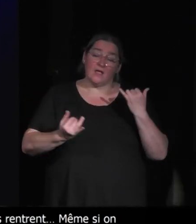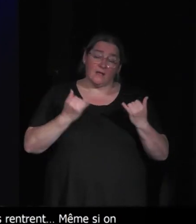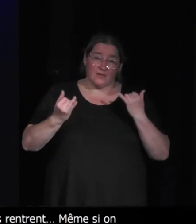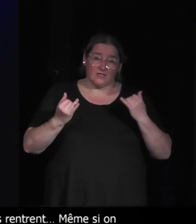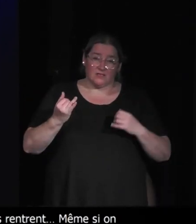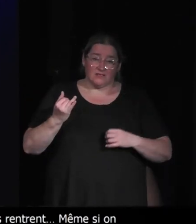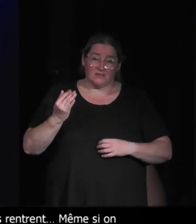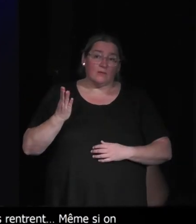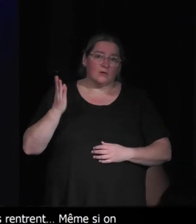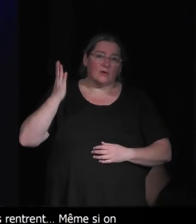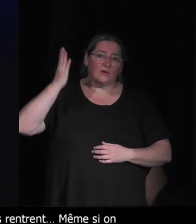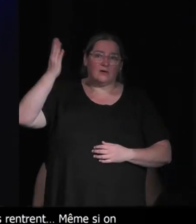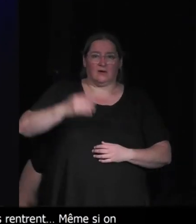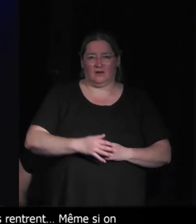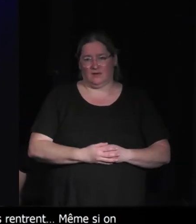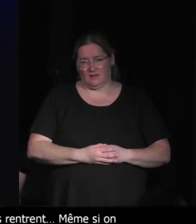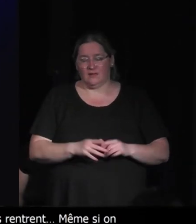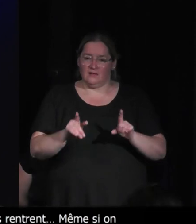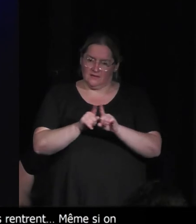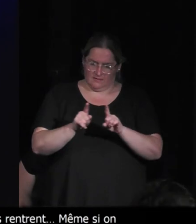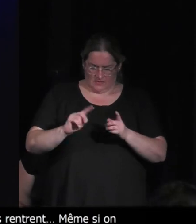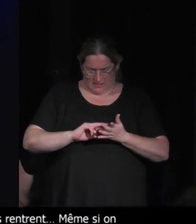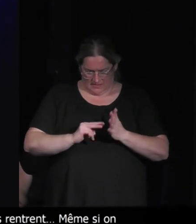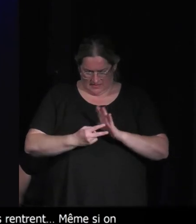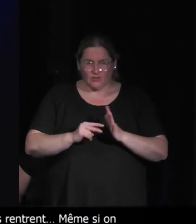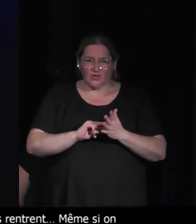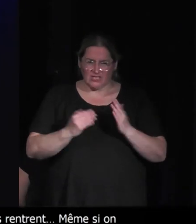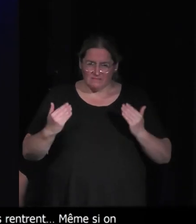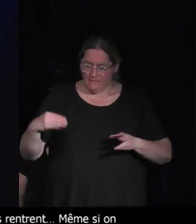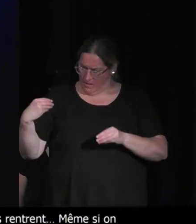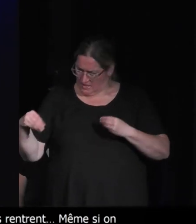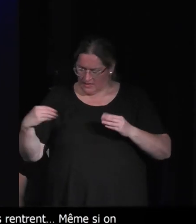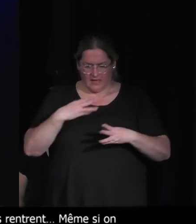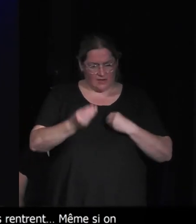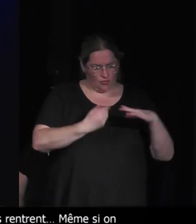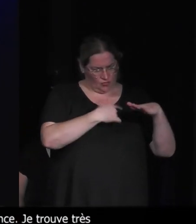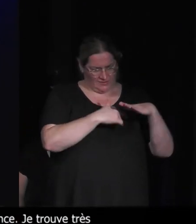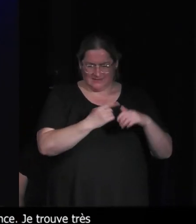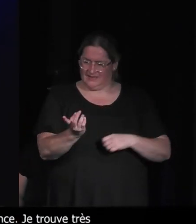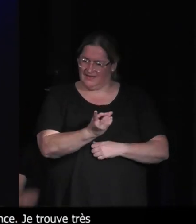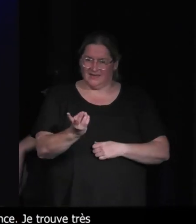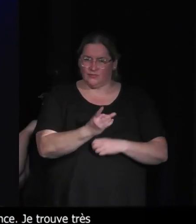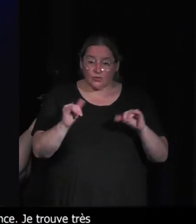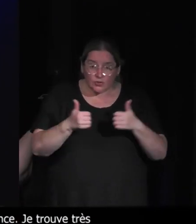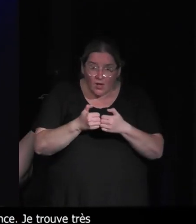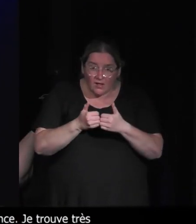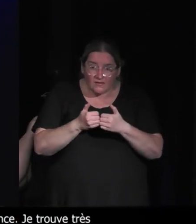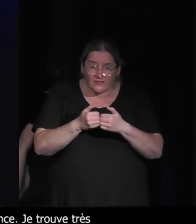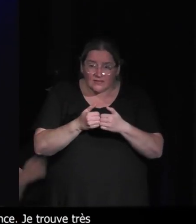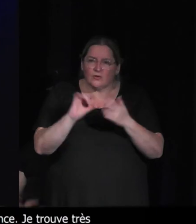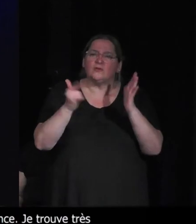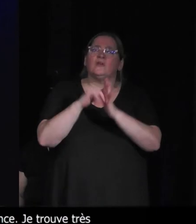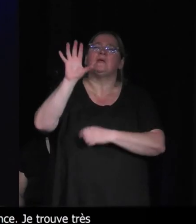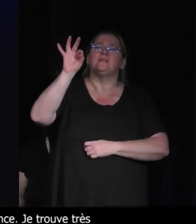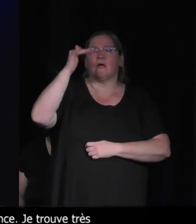serait un régime de technologie soutenable, y compris hardware, pour le jeu vidéo en